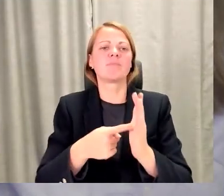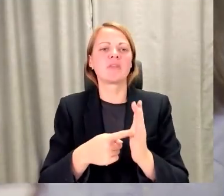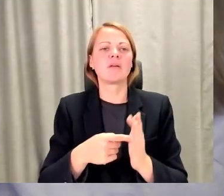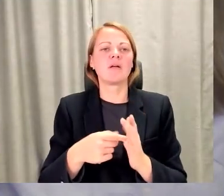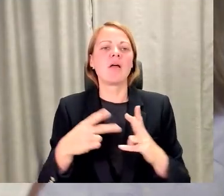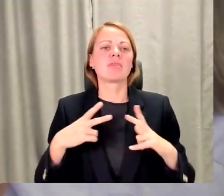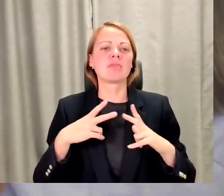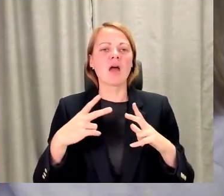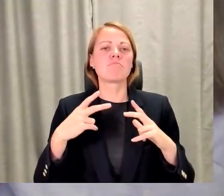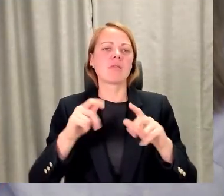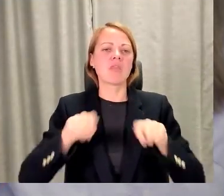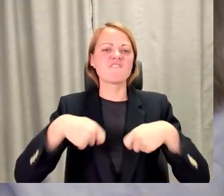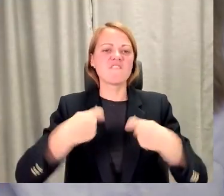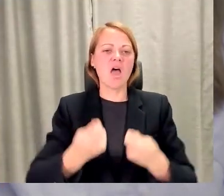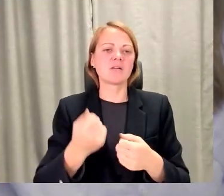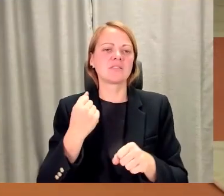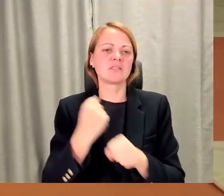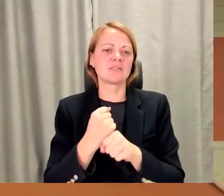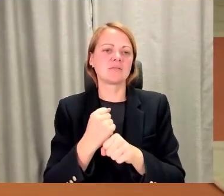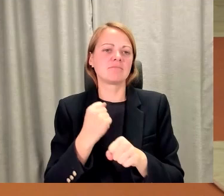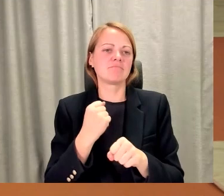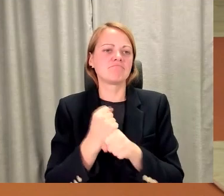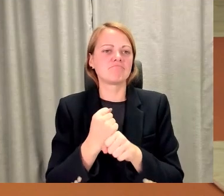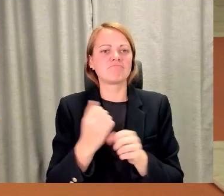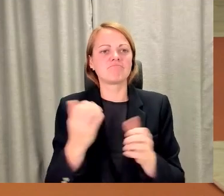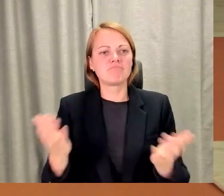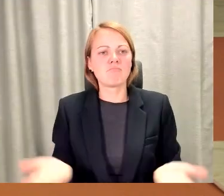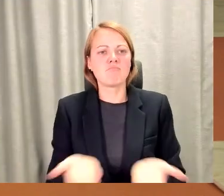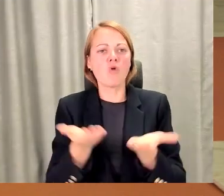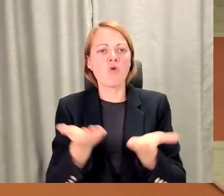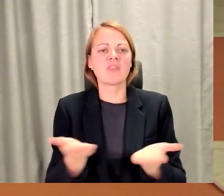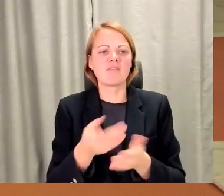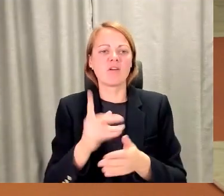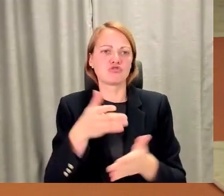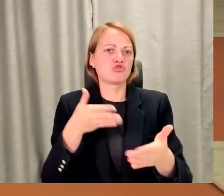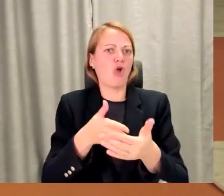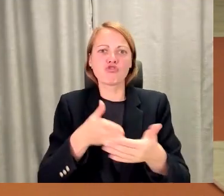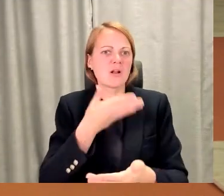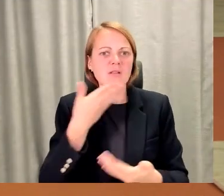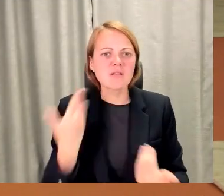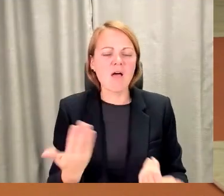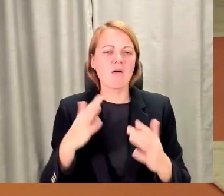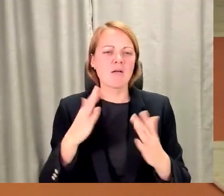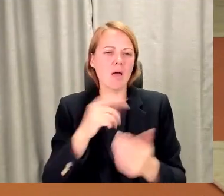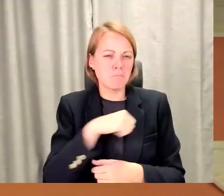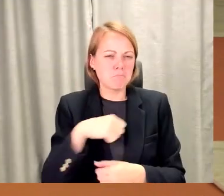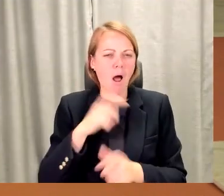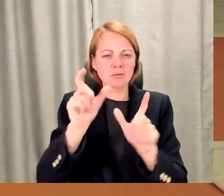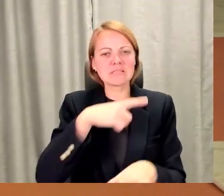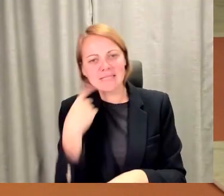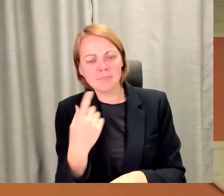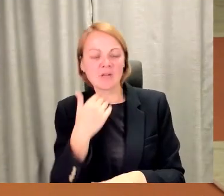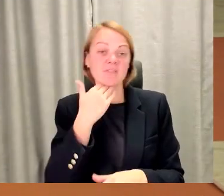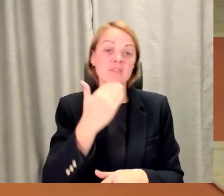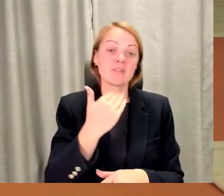patiesībā īsti tādu acīmredzama šķēršļu nav, ir tas, ka tu pats gribi vai negribi, vai, nu, mēs varam iedot kaut kādu